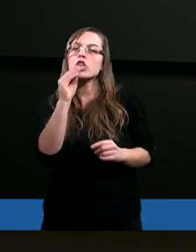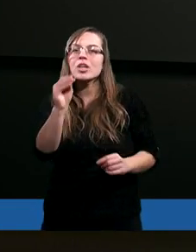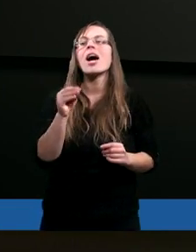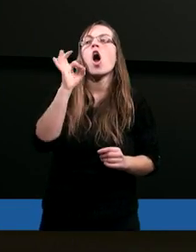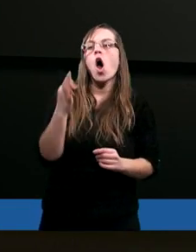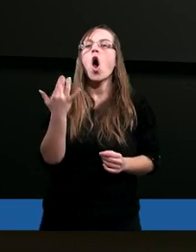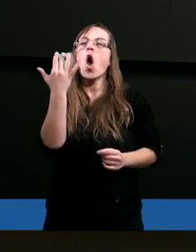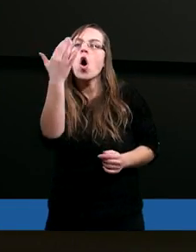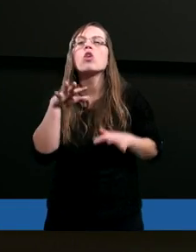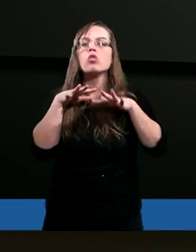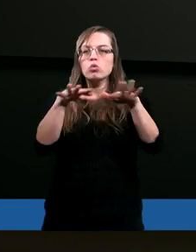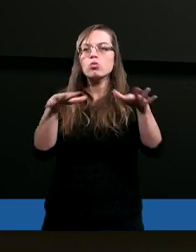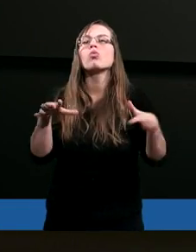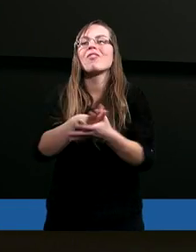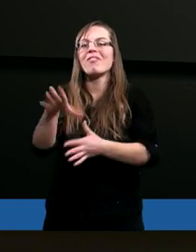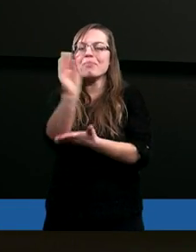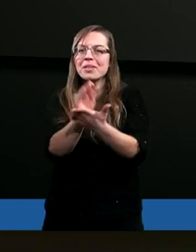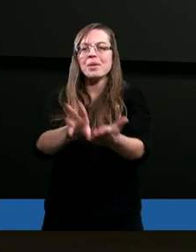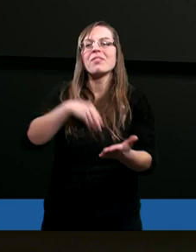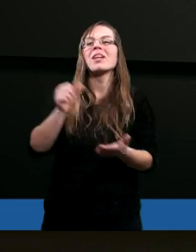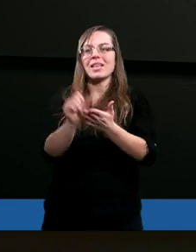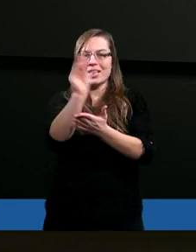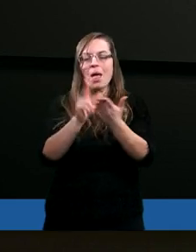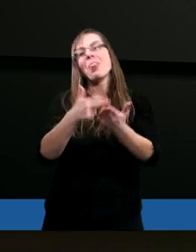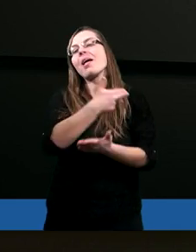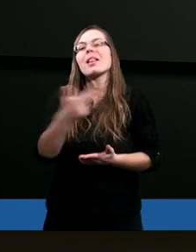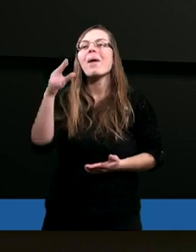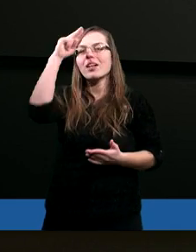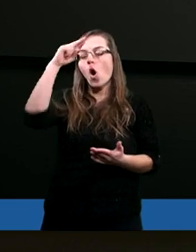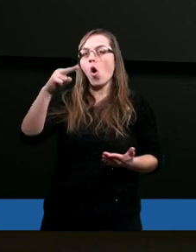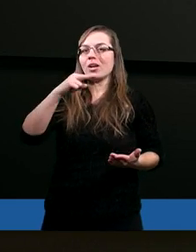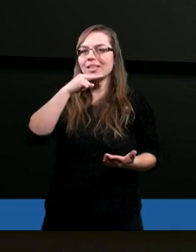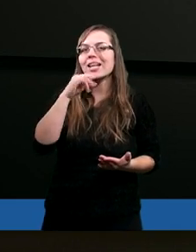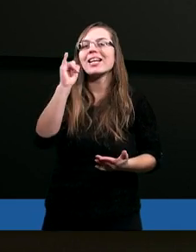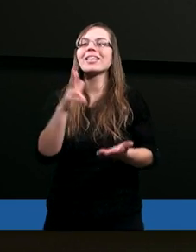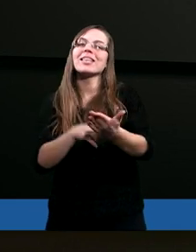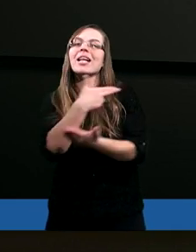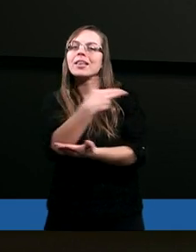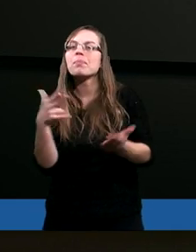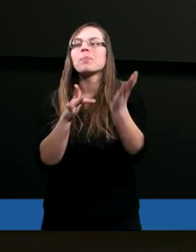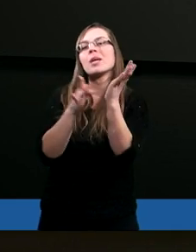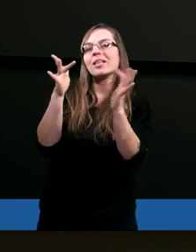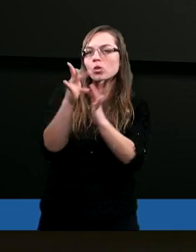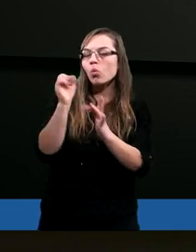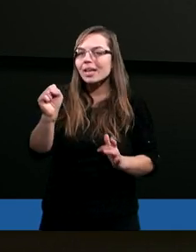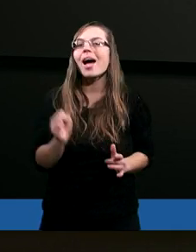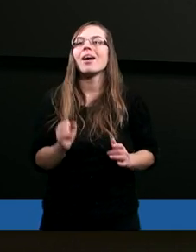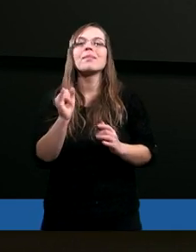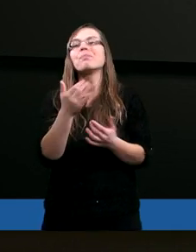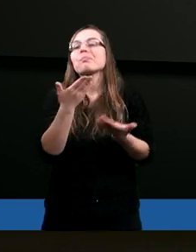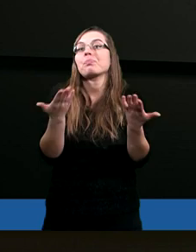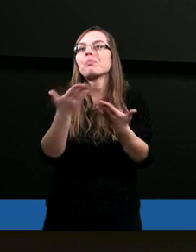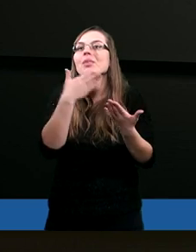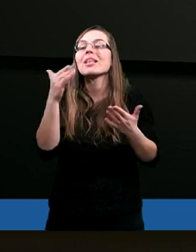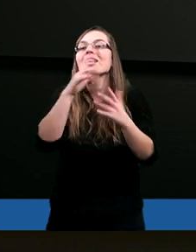o ile dużo w Piśmie Świętym jest napisane na temat Ojca, na temat Chrystusa, no niemal